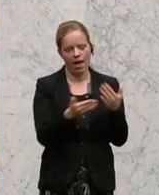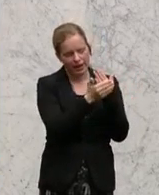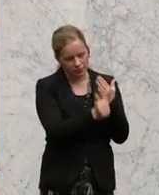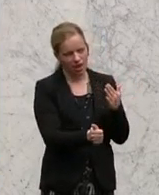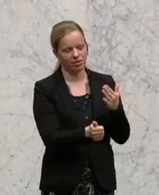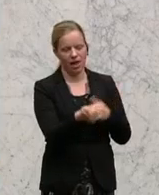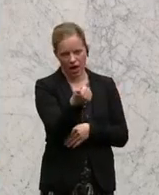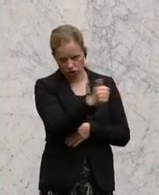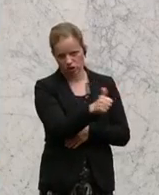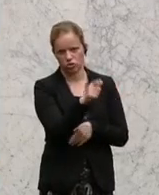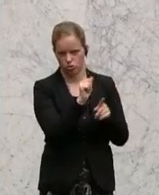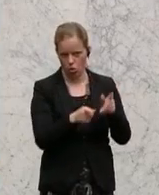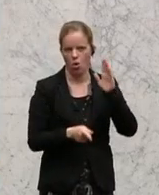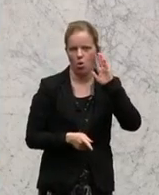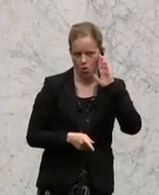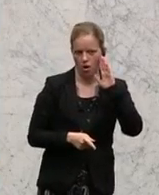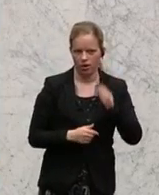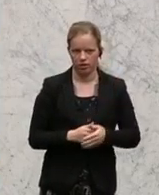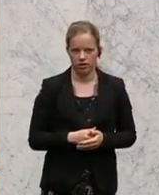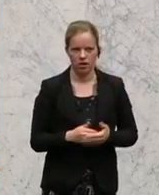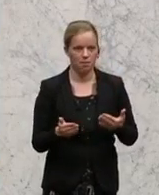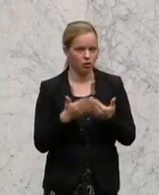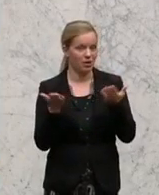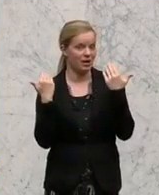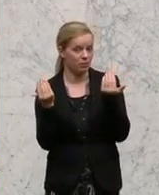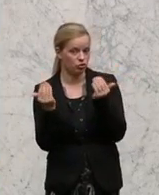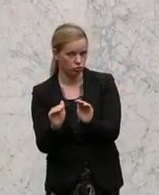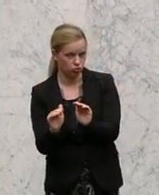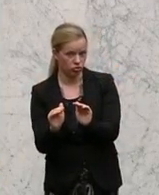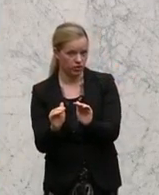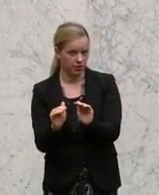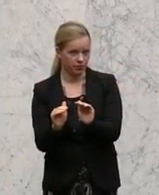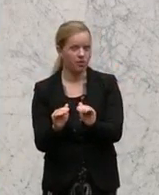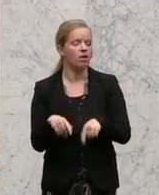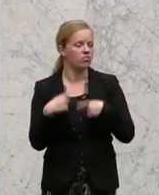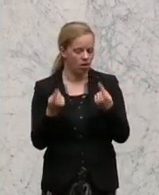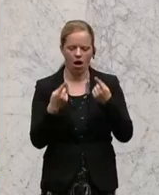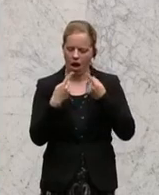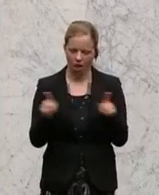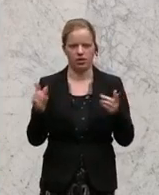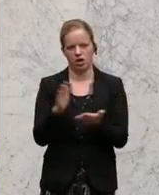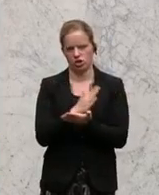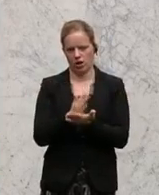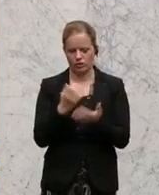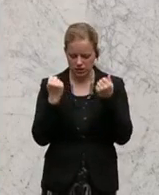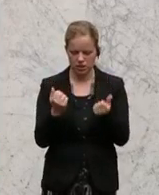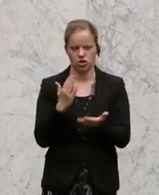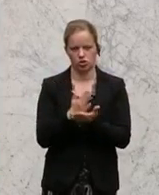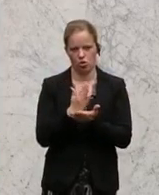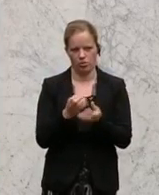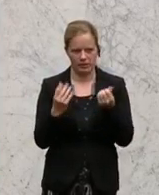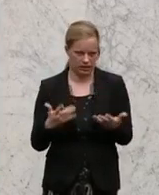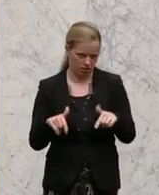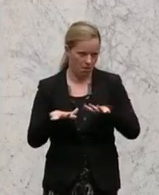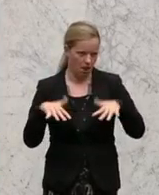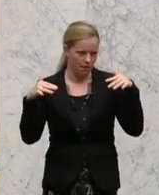von Expertinnen und Experten gehört werden würde. Stichwort Klimaschutz. Dann hätten nämlich schon ganz andere Entscheidungen hier im Parlament getroffen werden müssen.